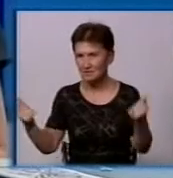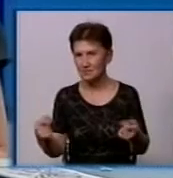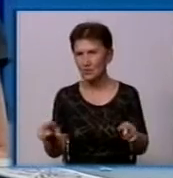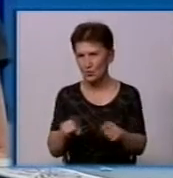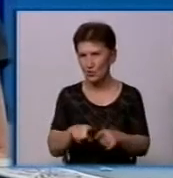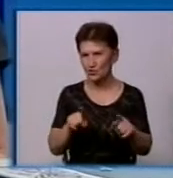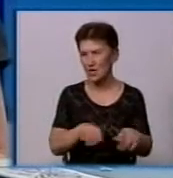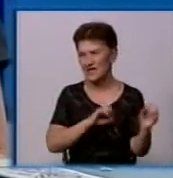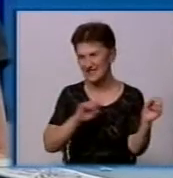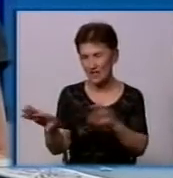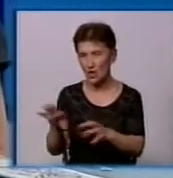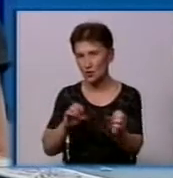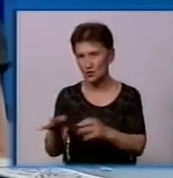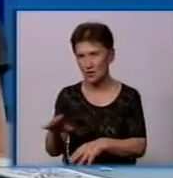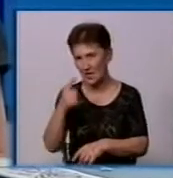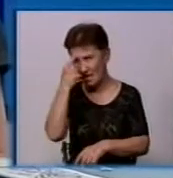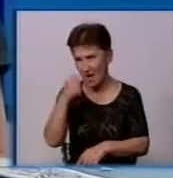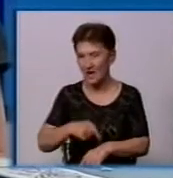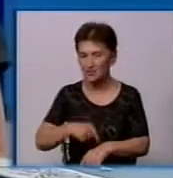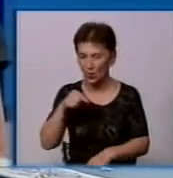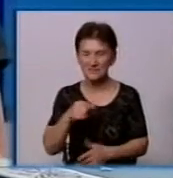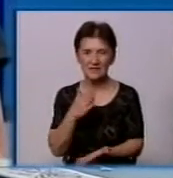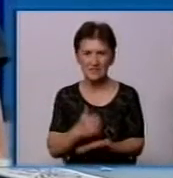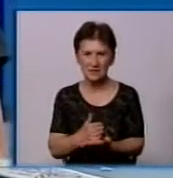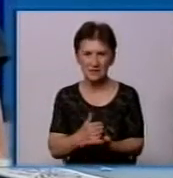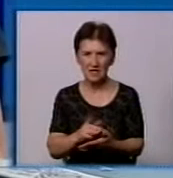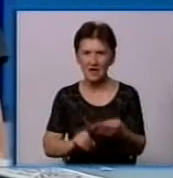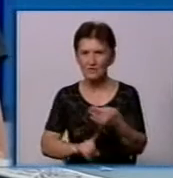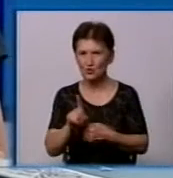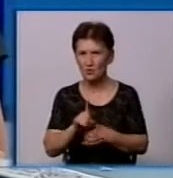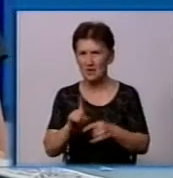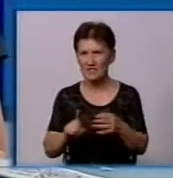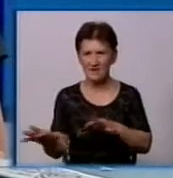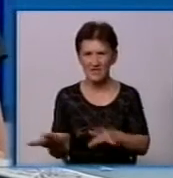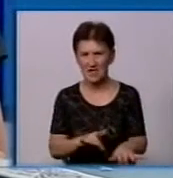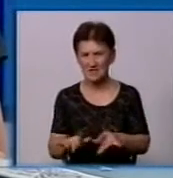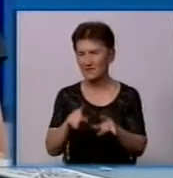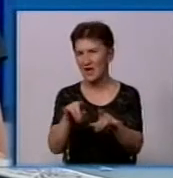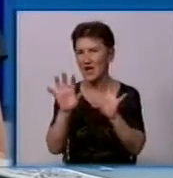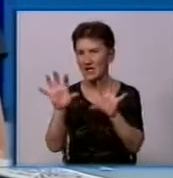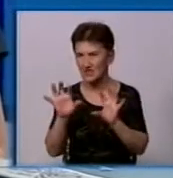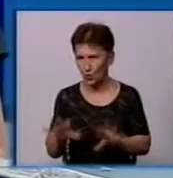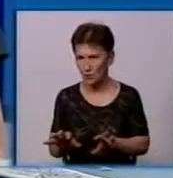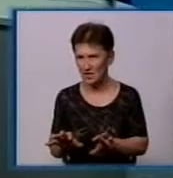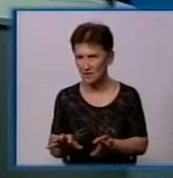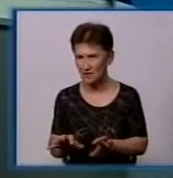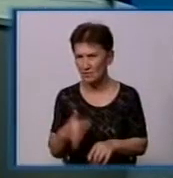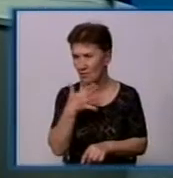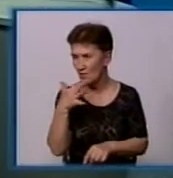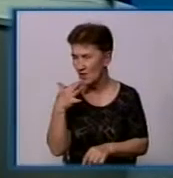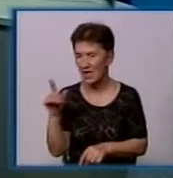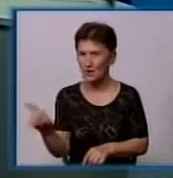сдают. То есть, осознанность есть. Более того, с вступлением в действие вот этого закона, о котором мы говорим в родильном сборе, многие